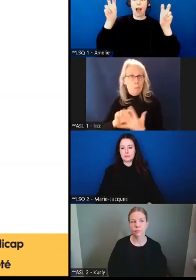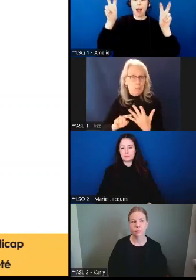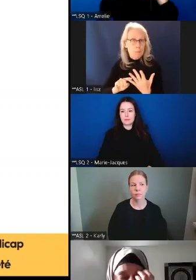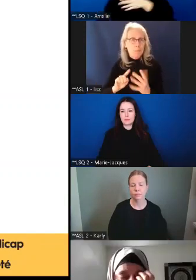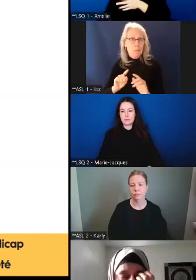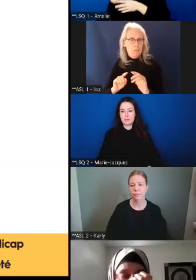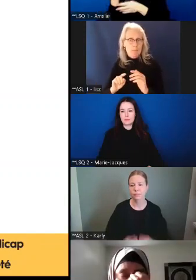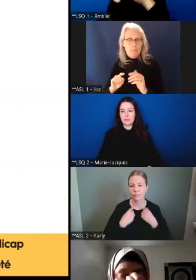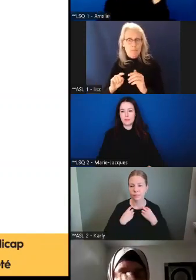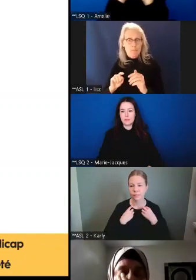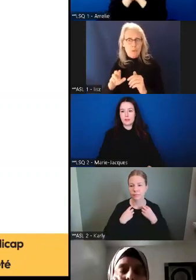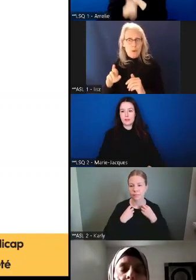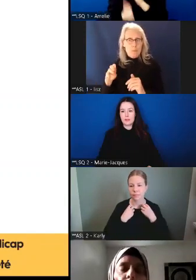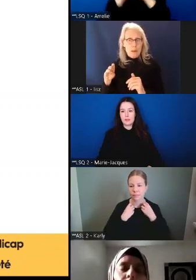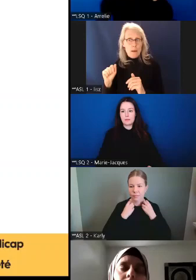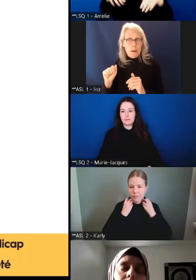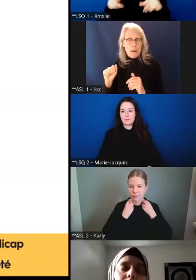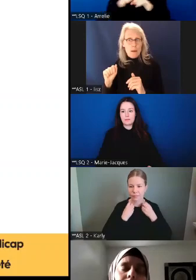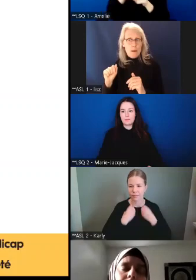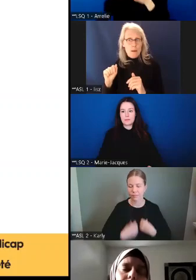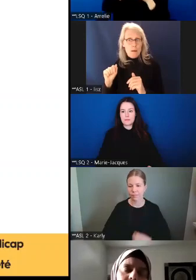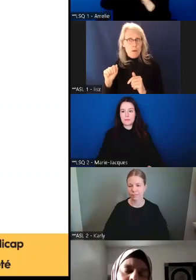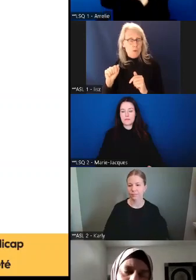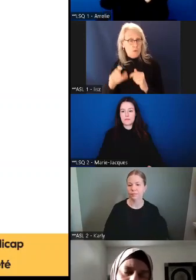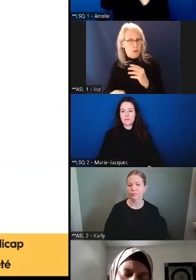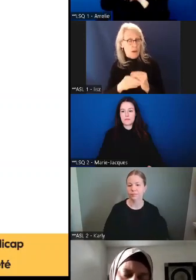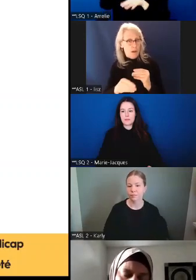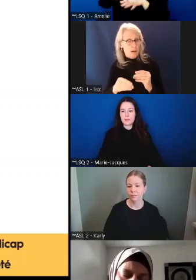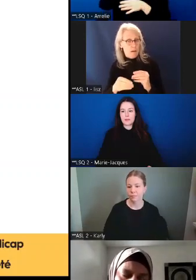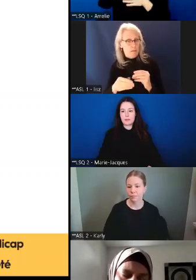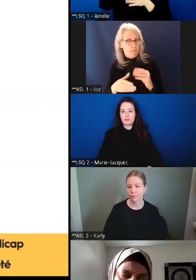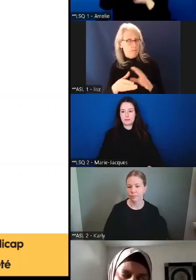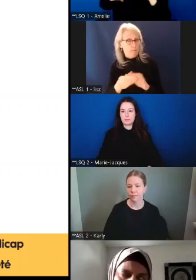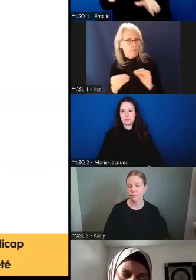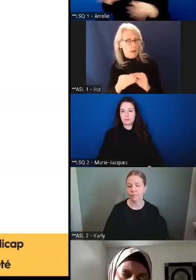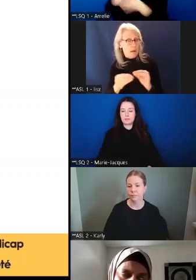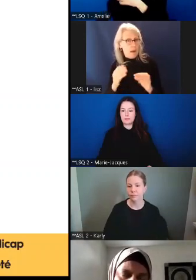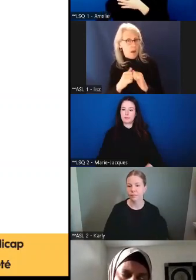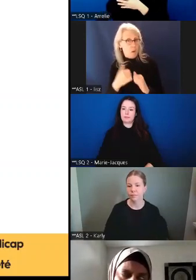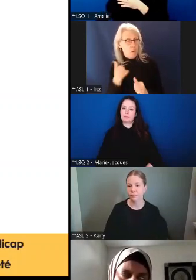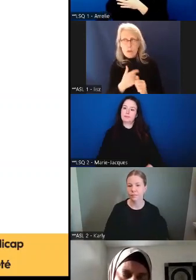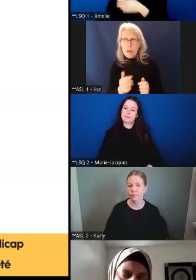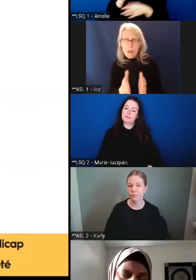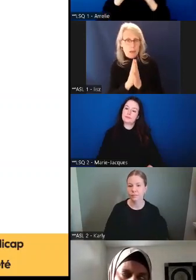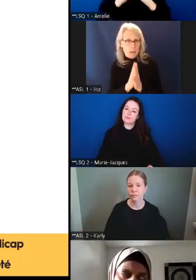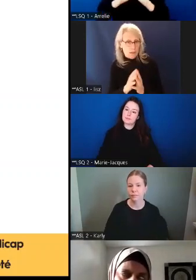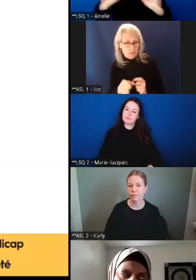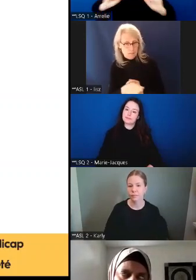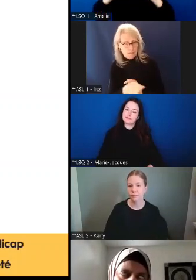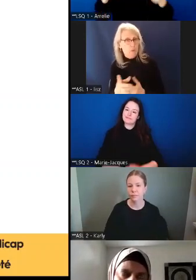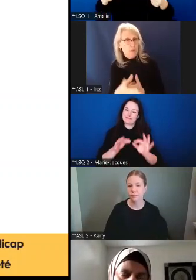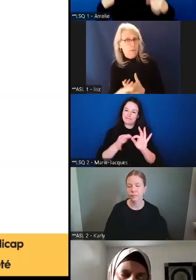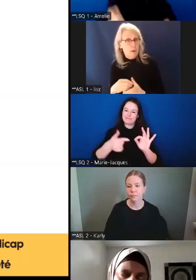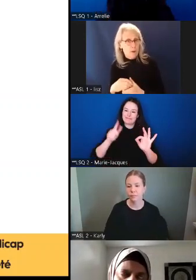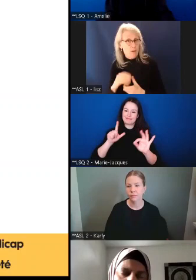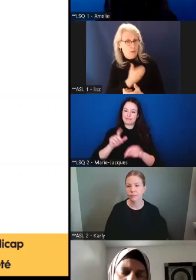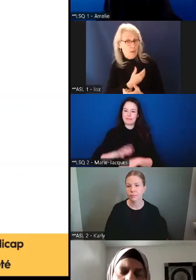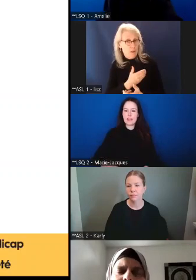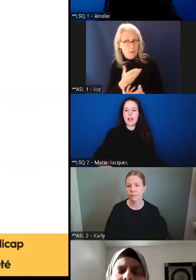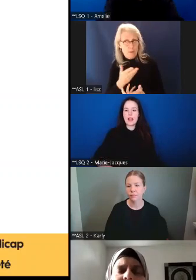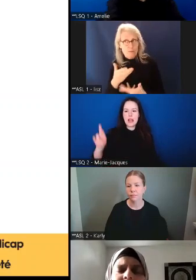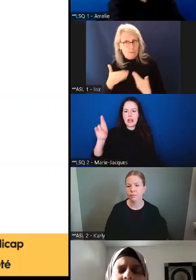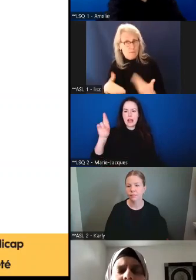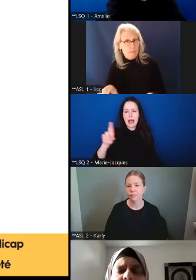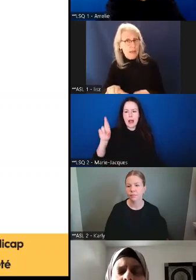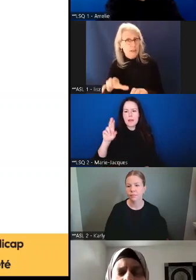pauvreté et d'envoyer des lettres à vos élus. Alors, Rabia, est-ce que vous pourriez